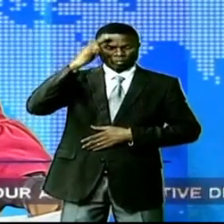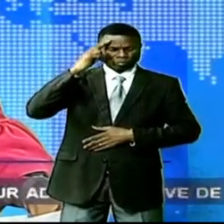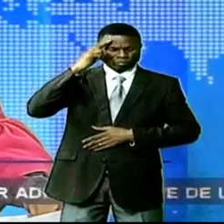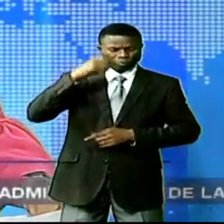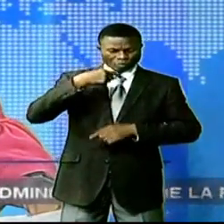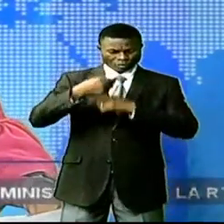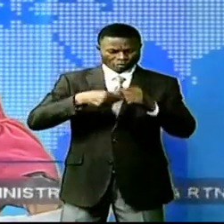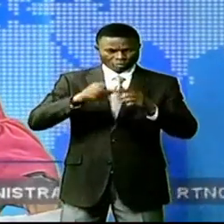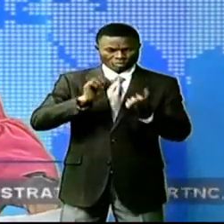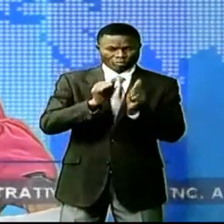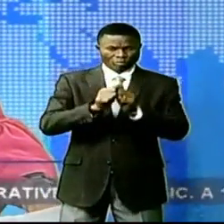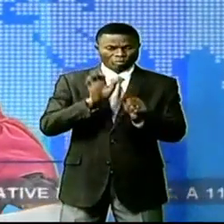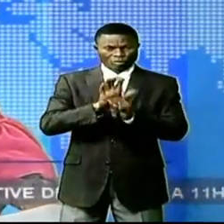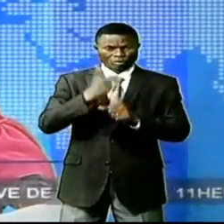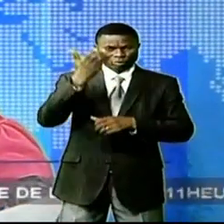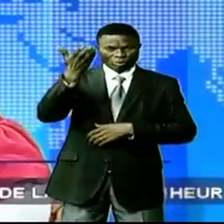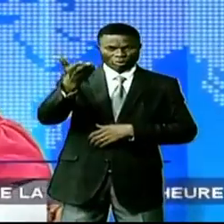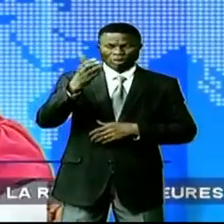déroulent autour de plusieurs thèmes.